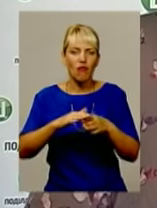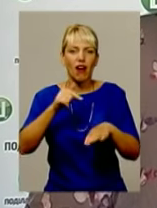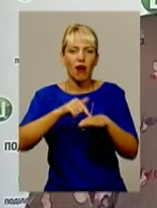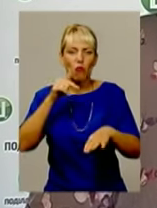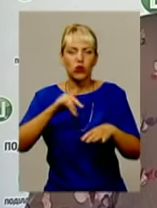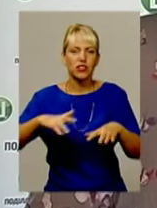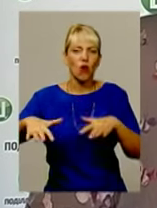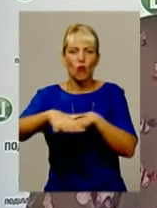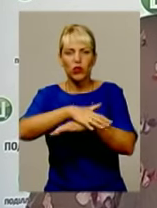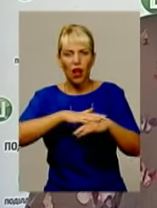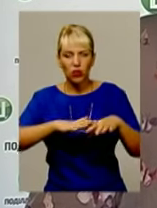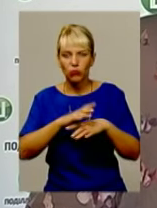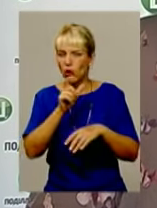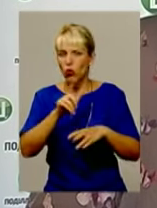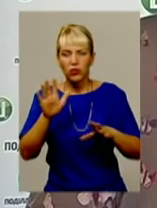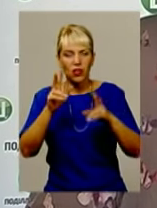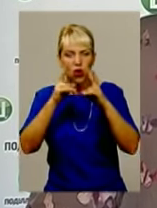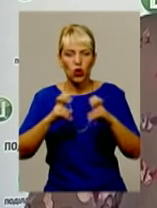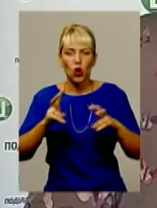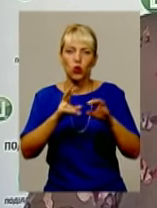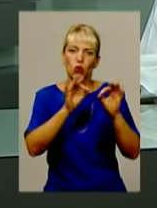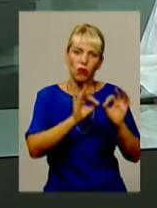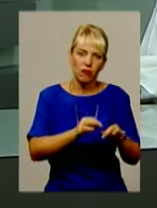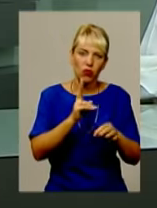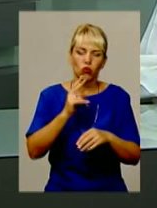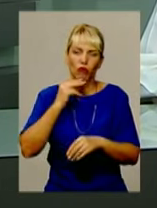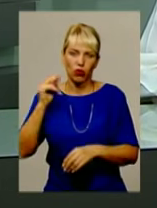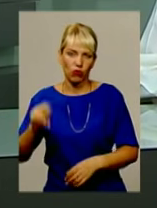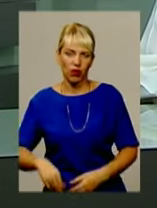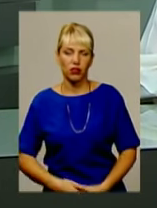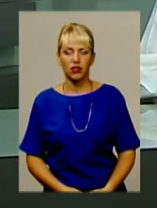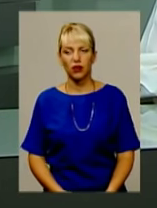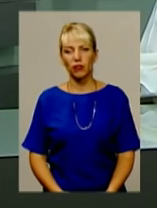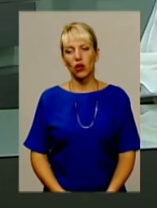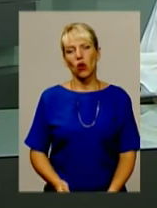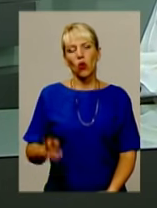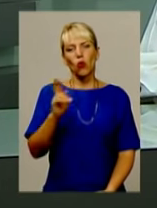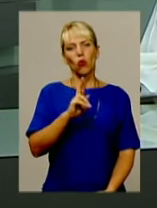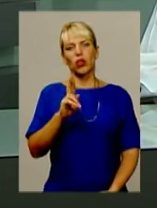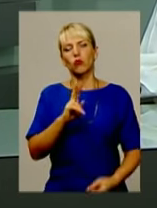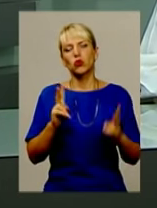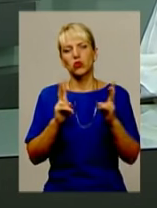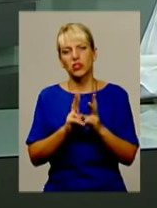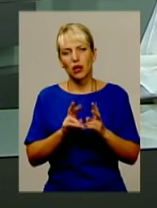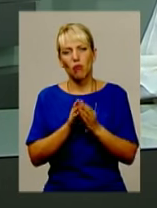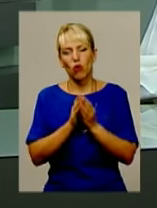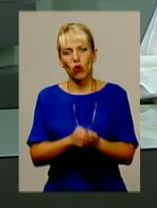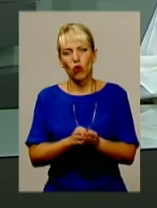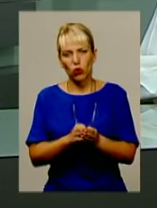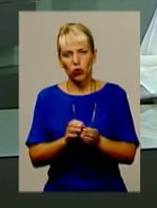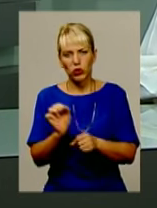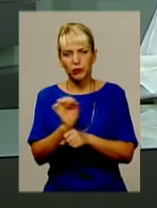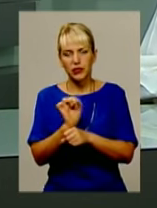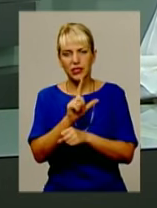там уже люди не розбираються, хто правий, хто виноватий. У Ярмолинцях зустріли похоронний кортеж із тілом